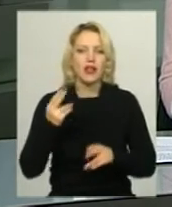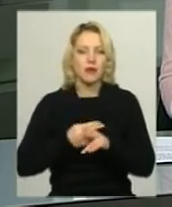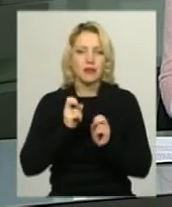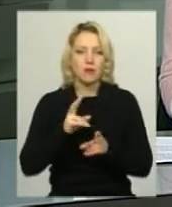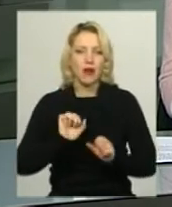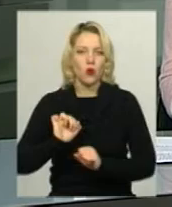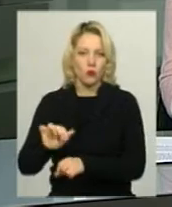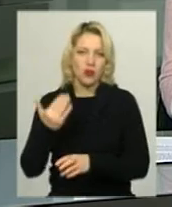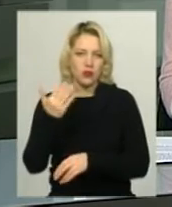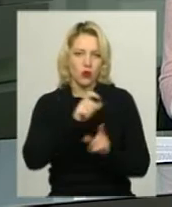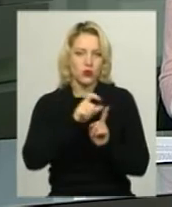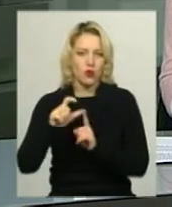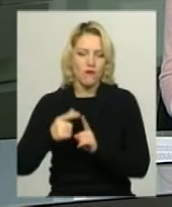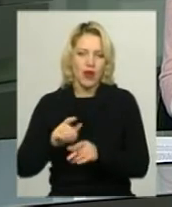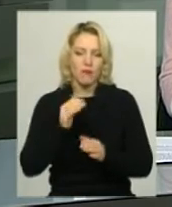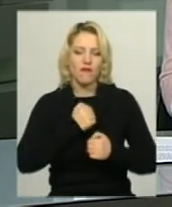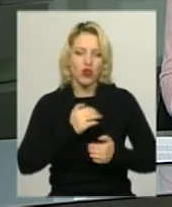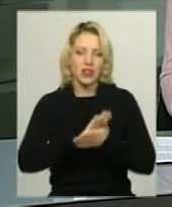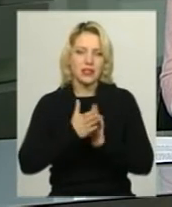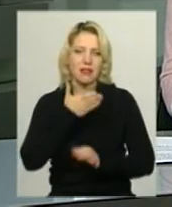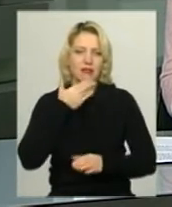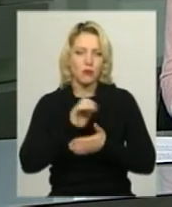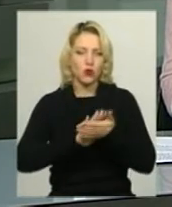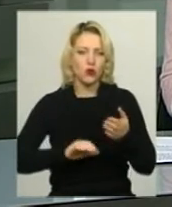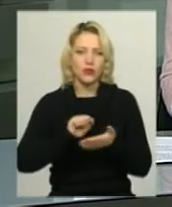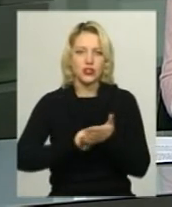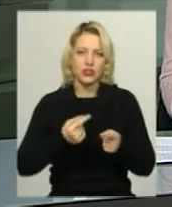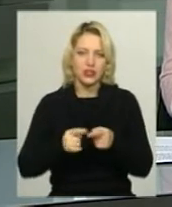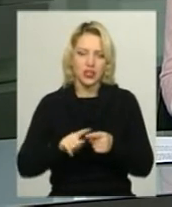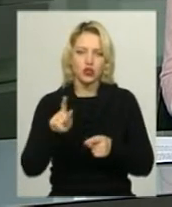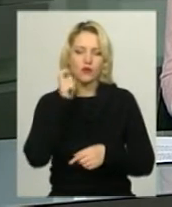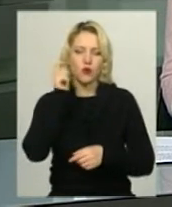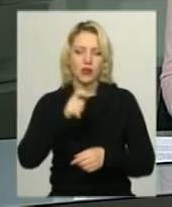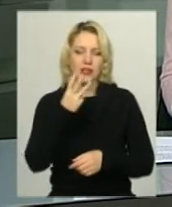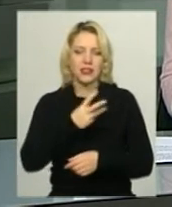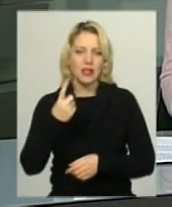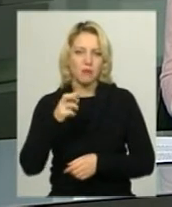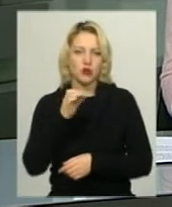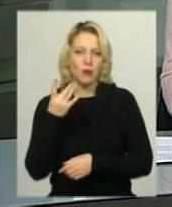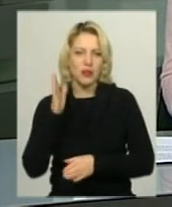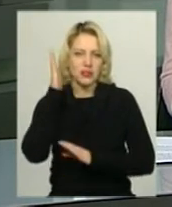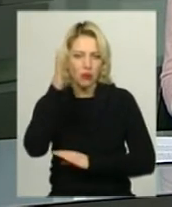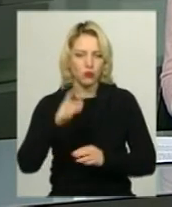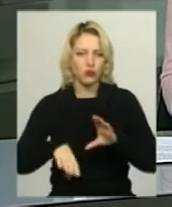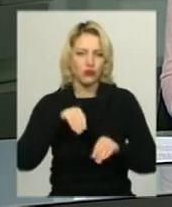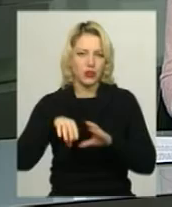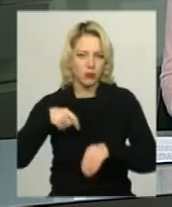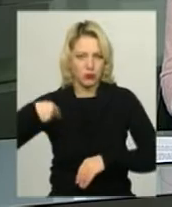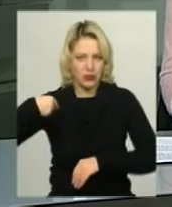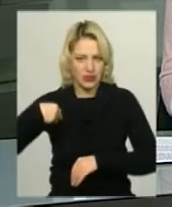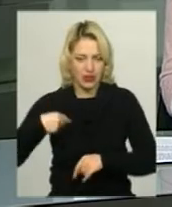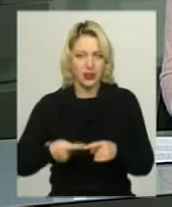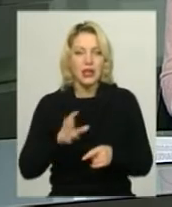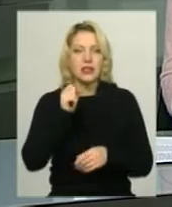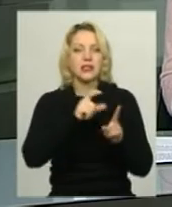оборони. За його словами, воєнний стан не продовжено, зокрема, через те, що в Україні 31 березня мають відбутись президентські вибори.